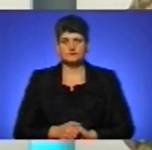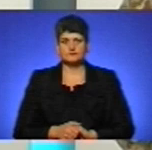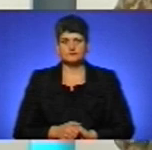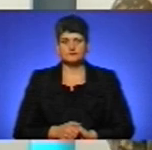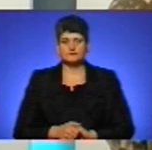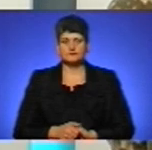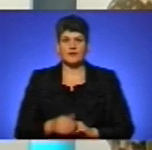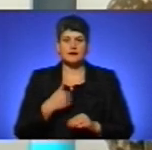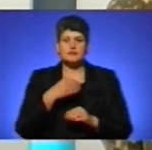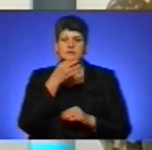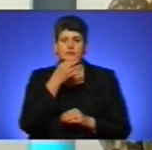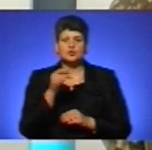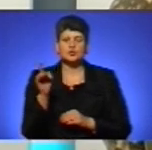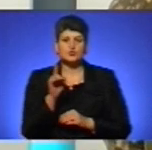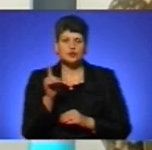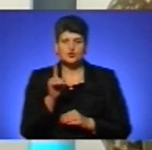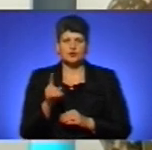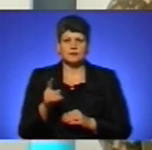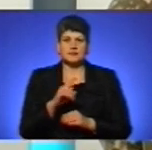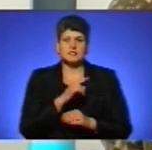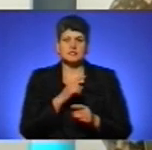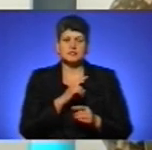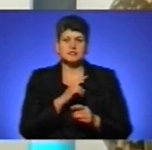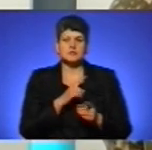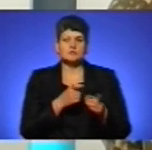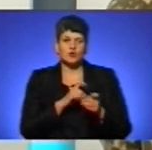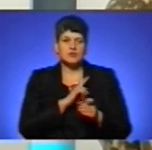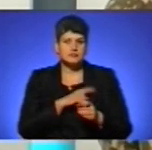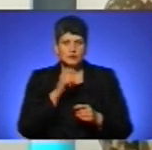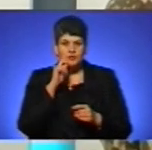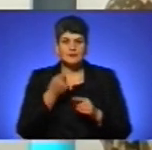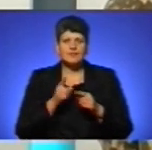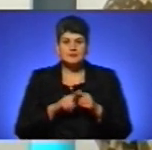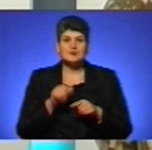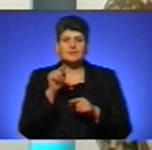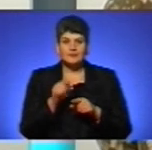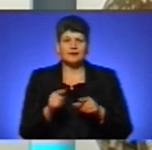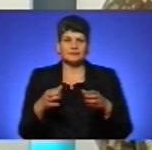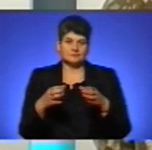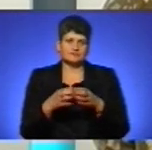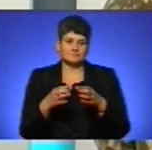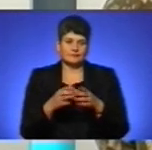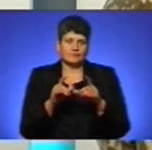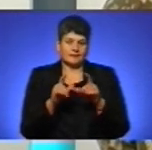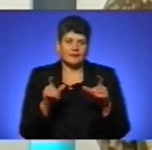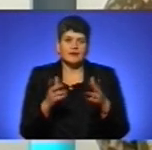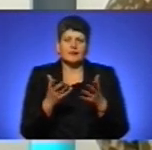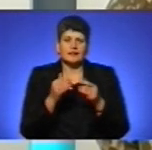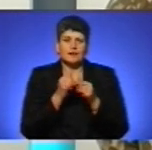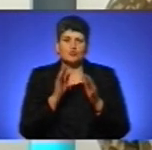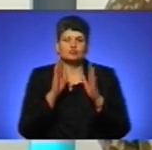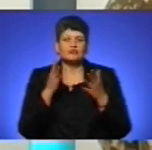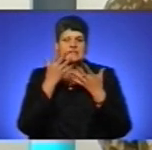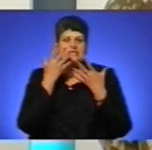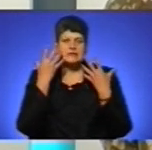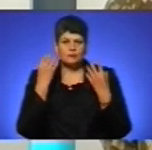Ну, я скажу, що Збройні Сил України – це такий інститут державності, який не може бути забутий